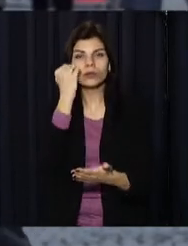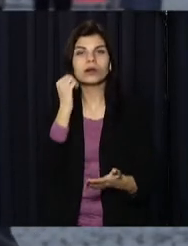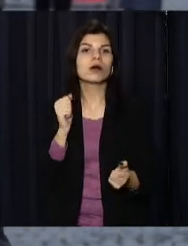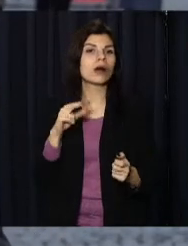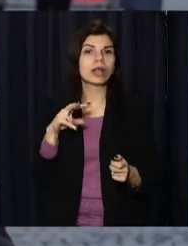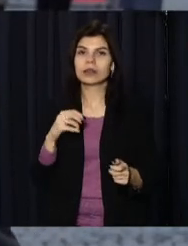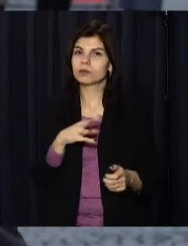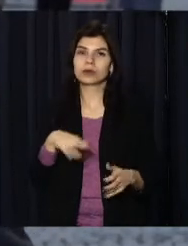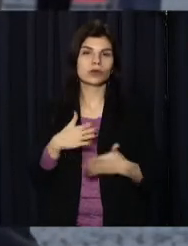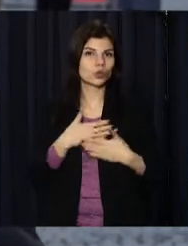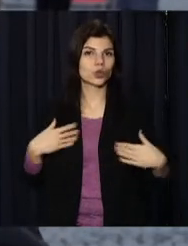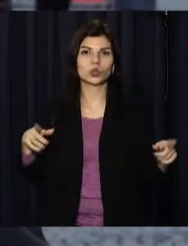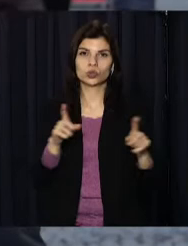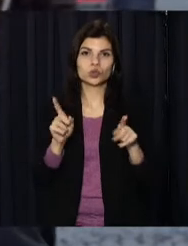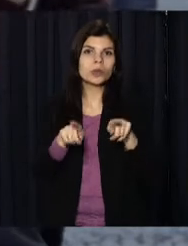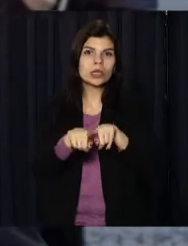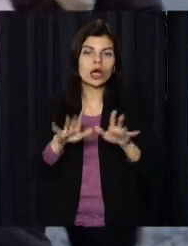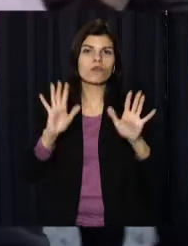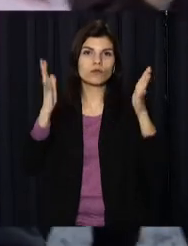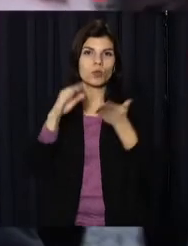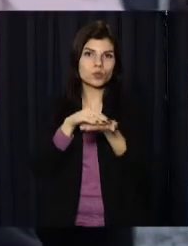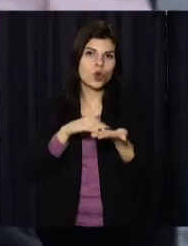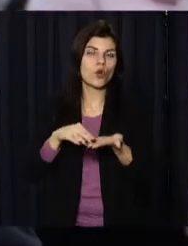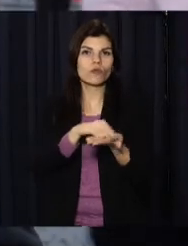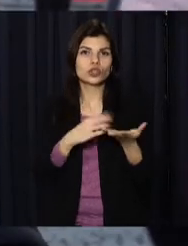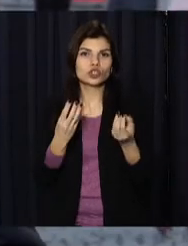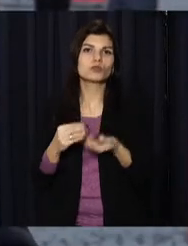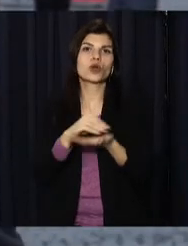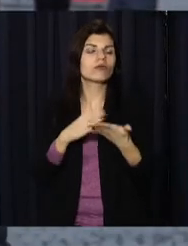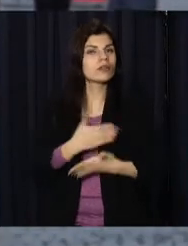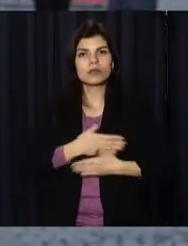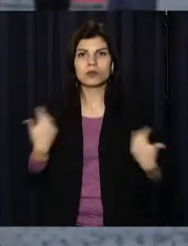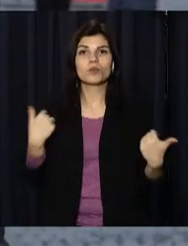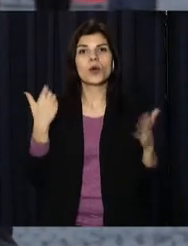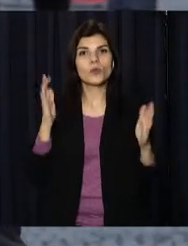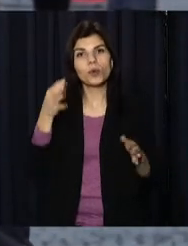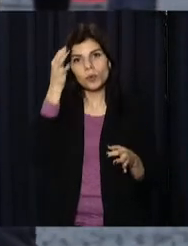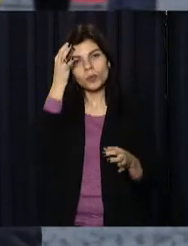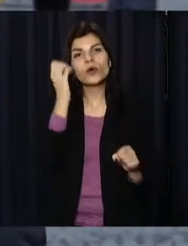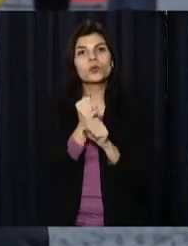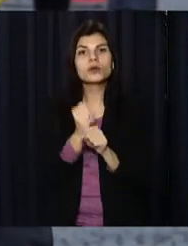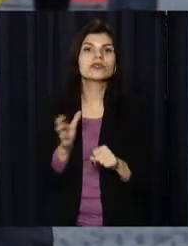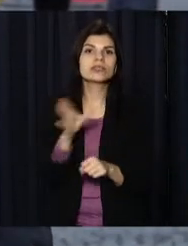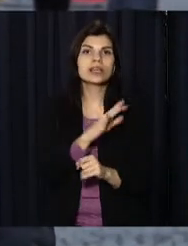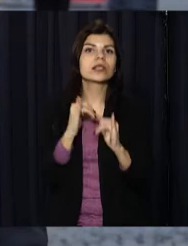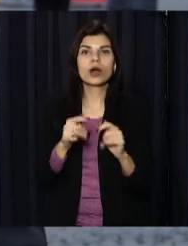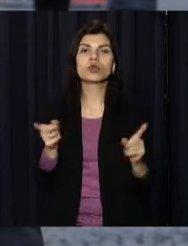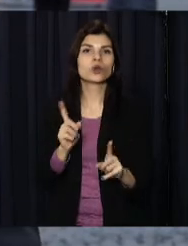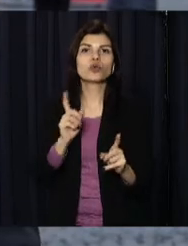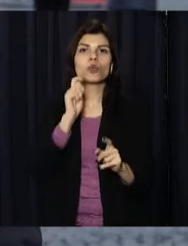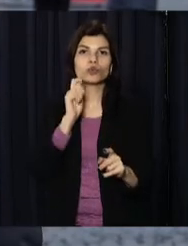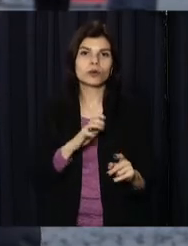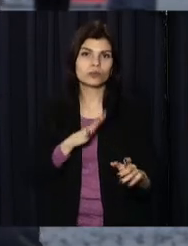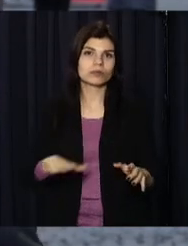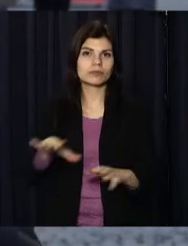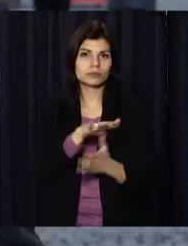хочемо, щоб такі події ще знову були в Україні. Тому ми будемо пам'ятати і робити все задля того, щоб Україна була мирною,